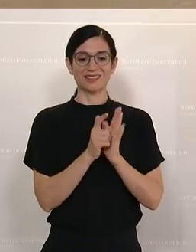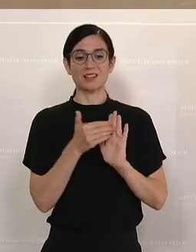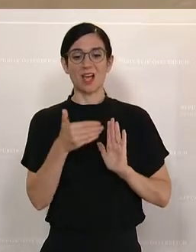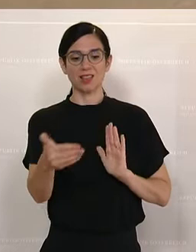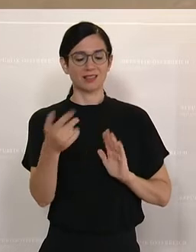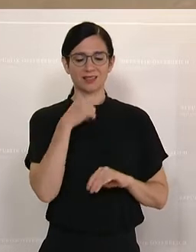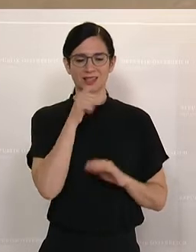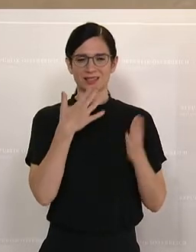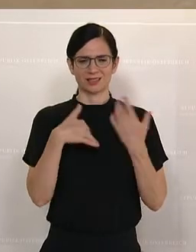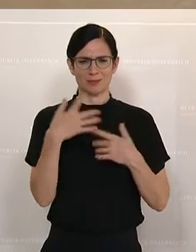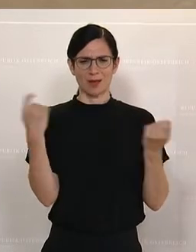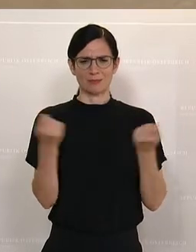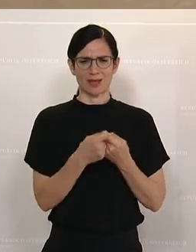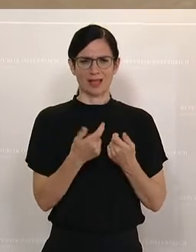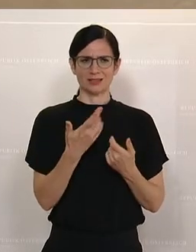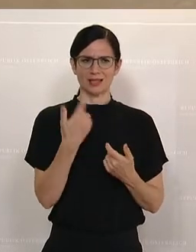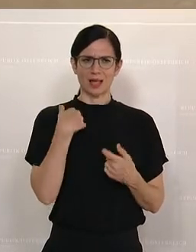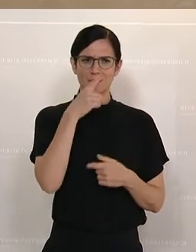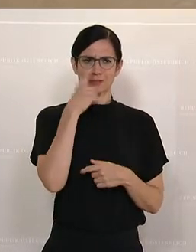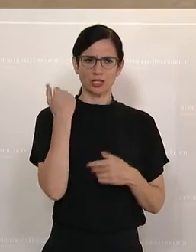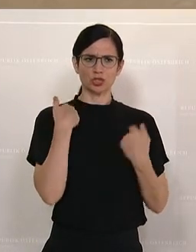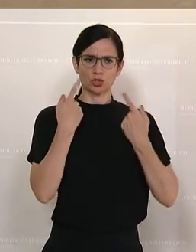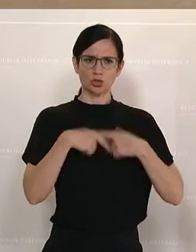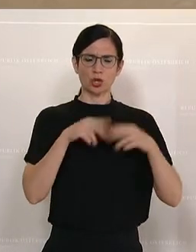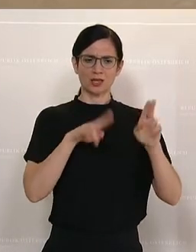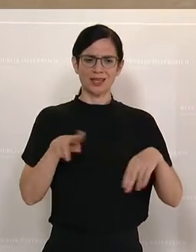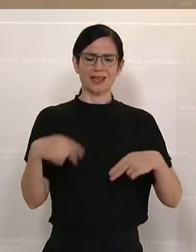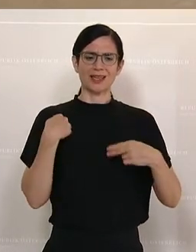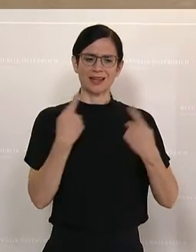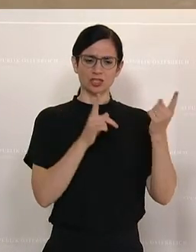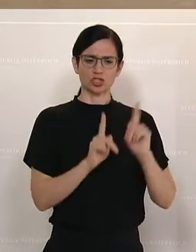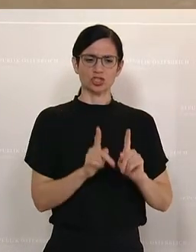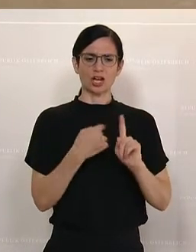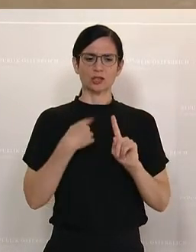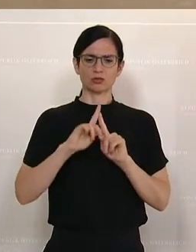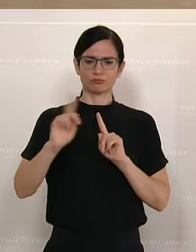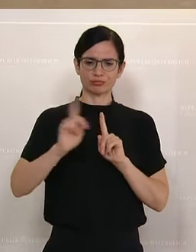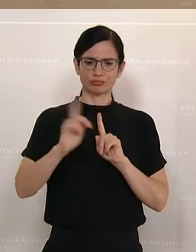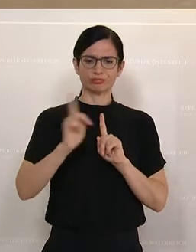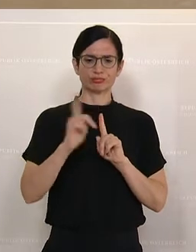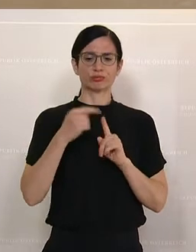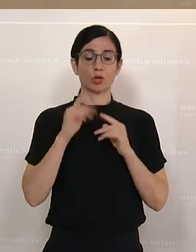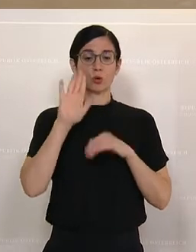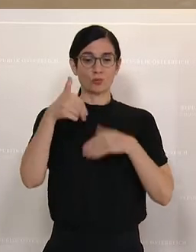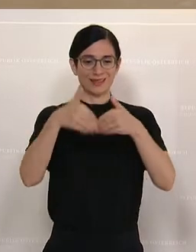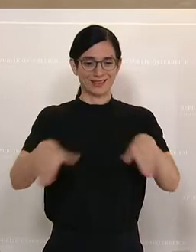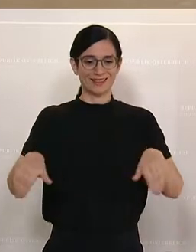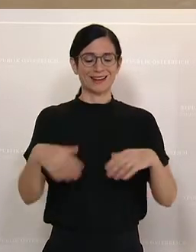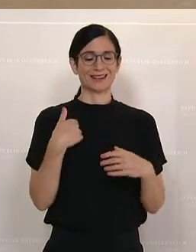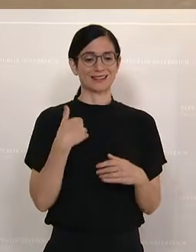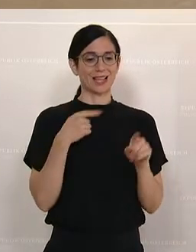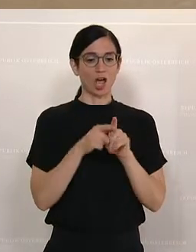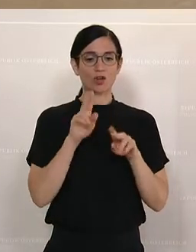angemessen. Es geht darum, dass diese Menschen ihren Rechtsstatus als Grenzgänger behalten können, auch wenn sie mehr Homeoffice-Tage haben als